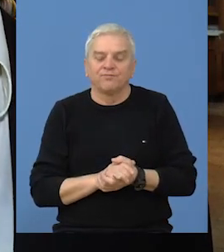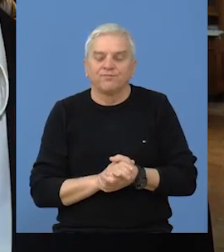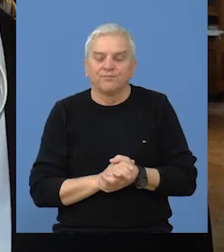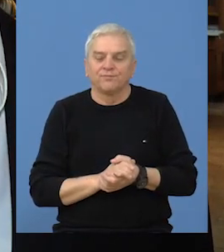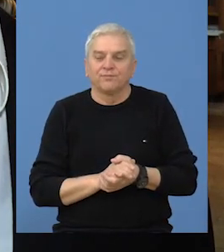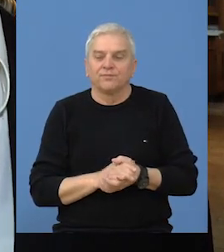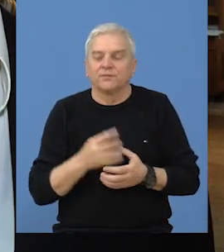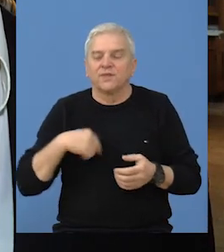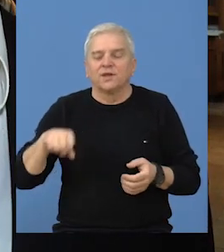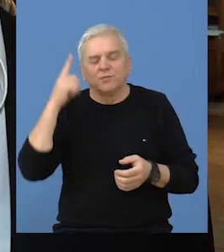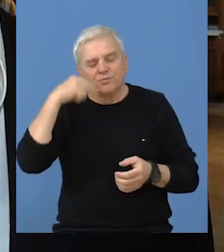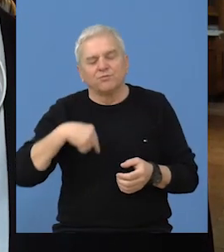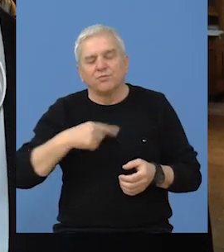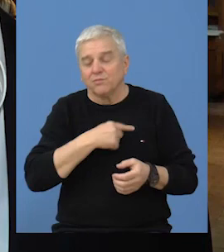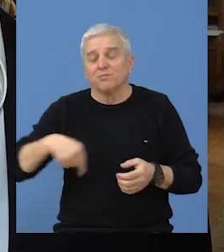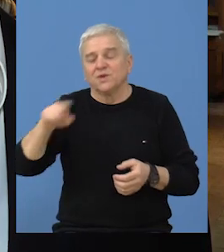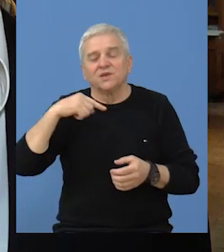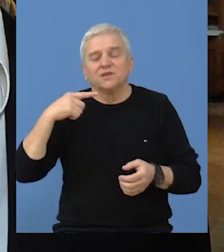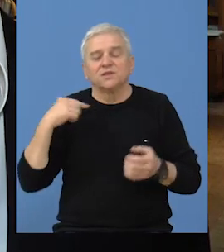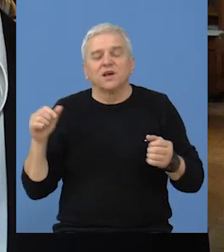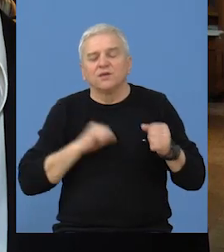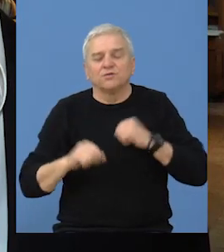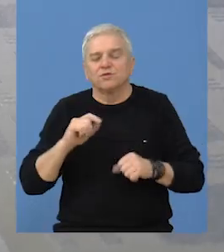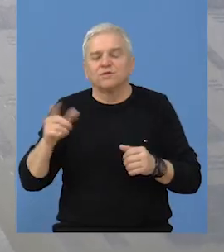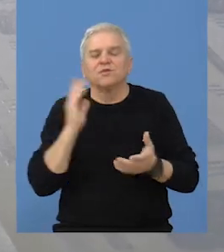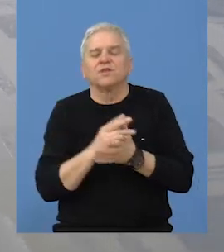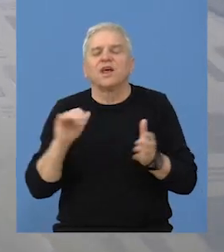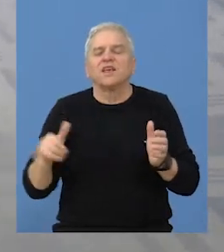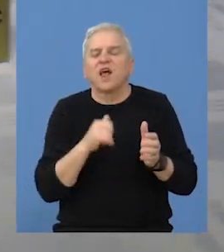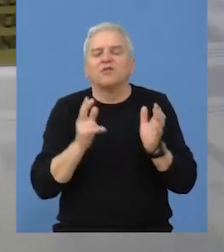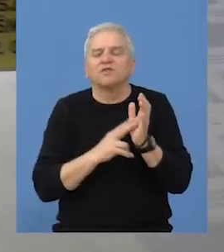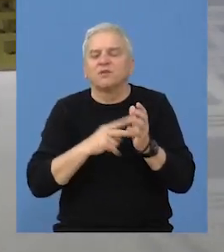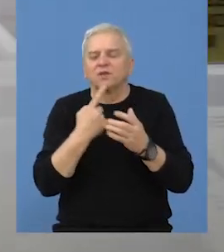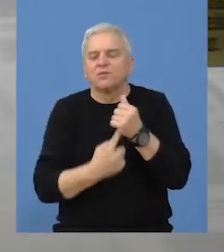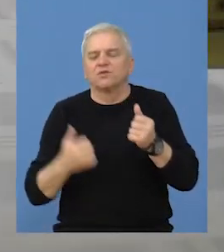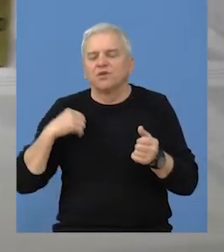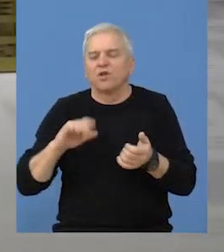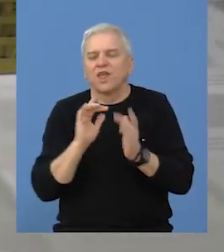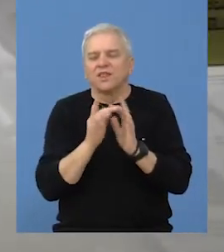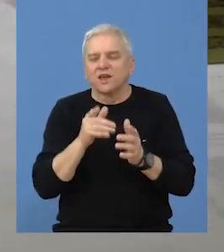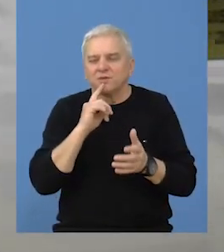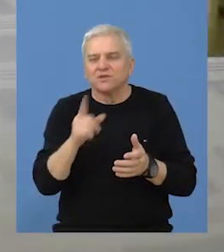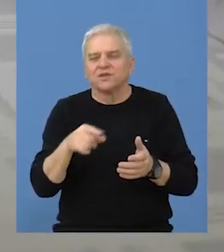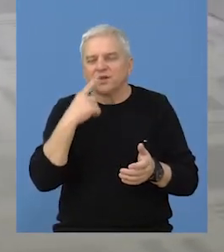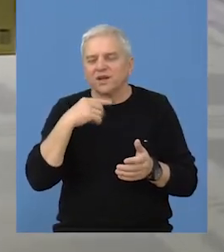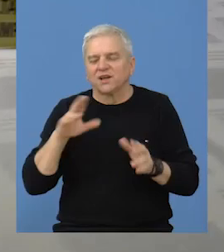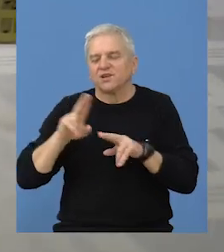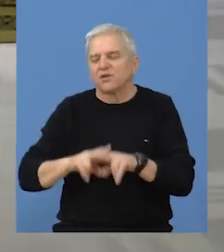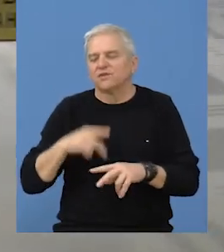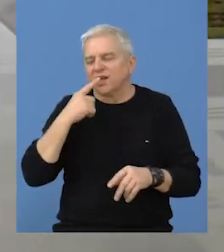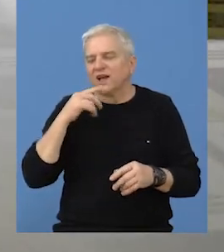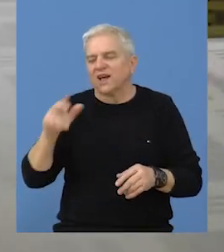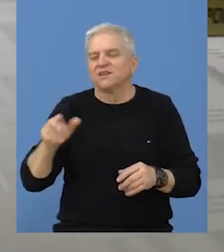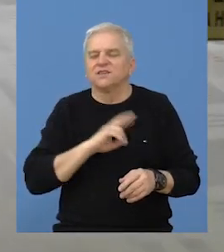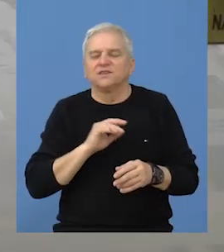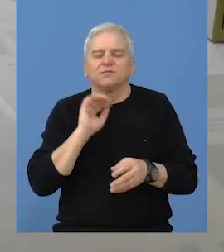Tako da mi se trudimo da on i dalje živi. Janoš u Nemetu ovo je posljednja godina takmičenja. I za